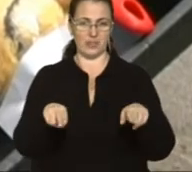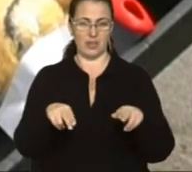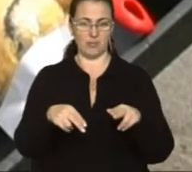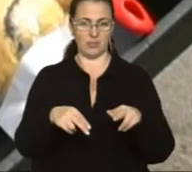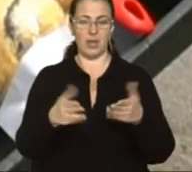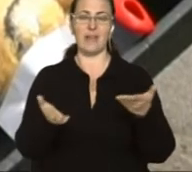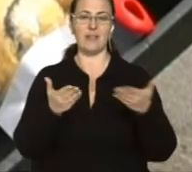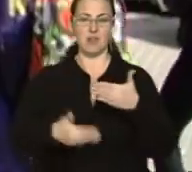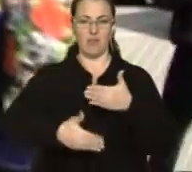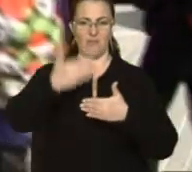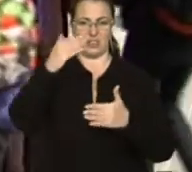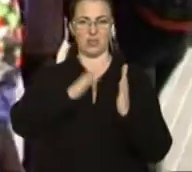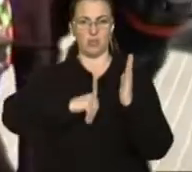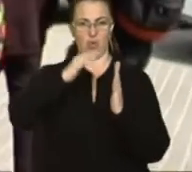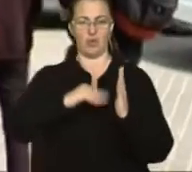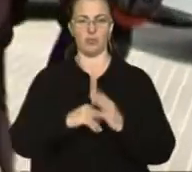фасади є пофарбовані.